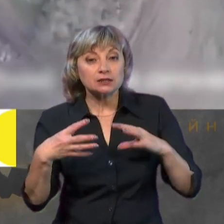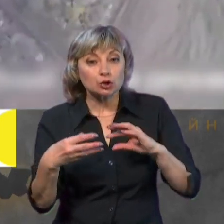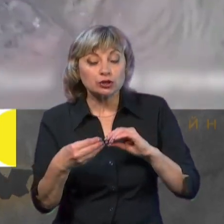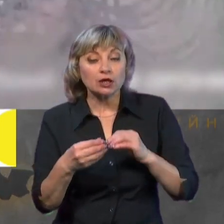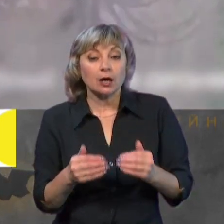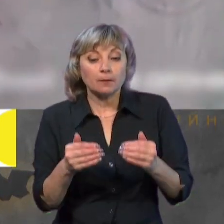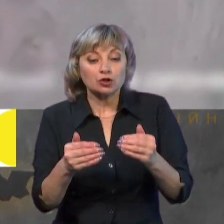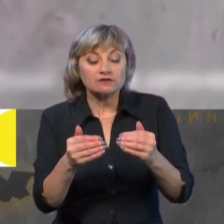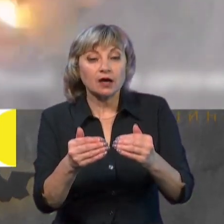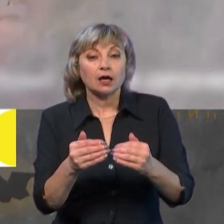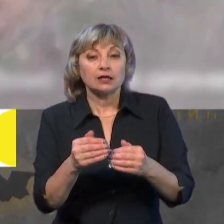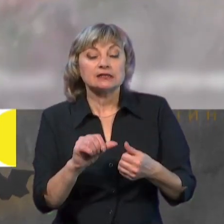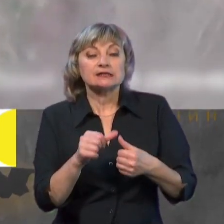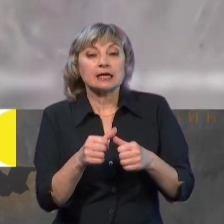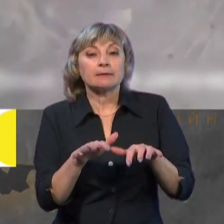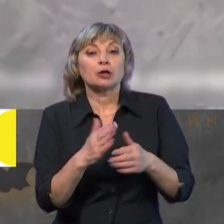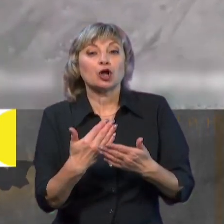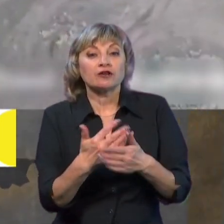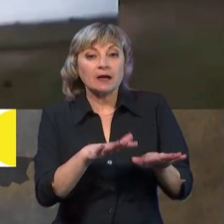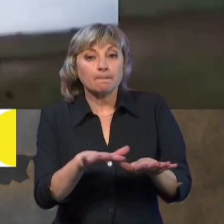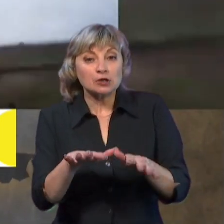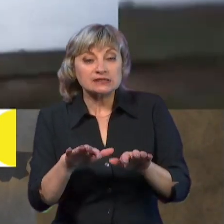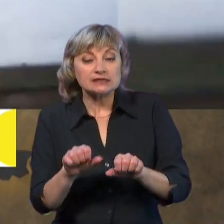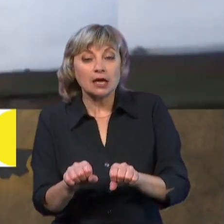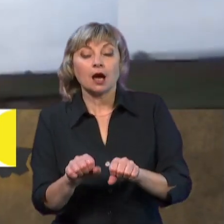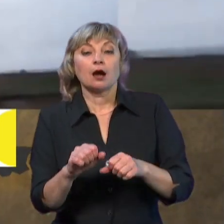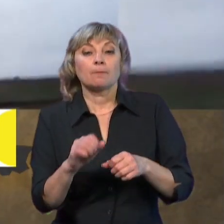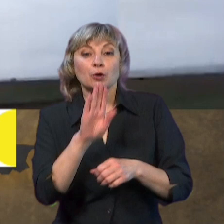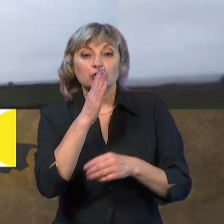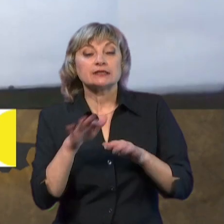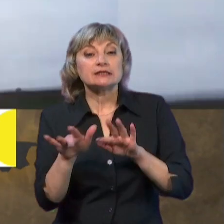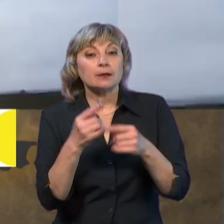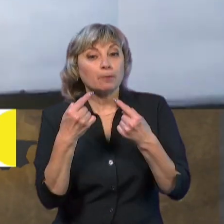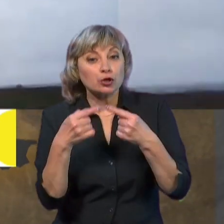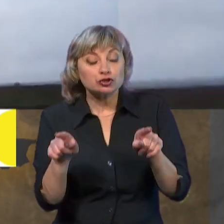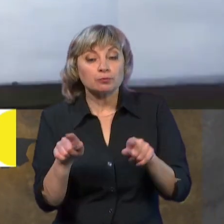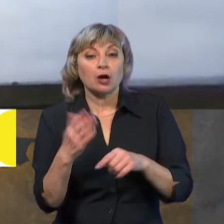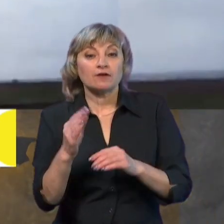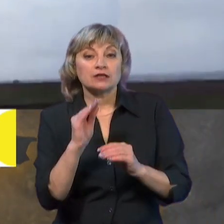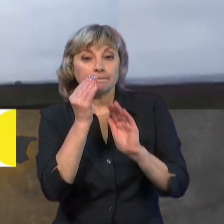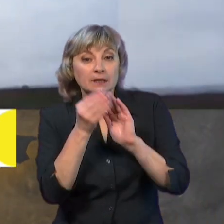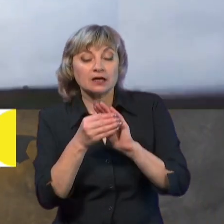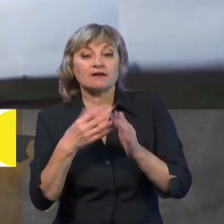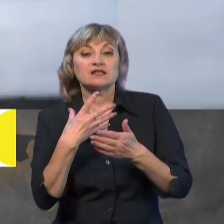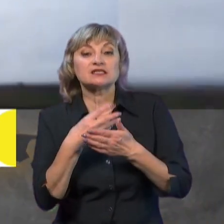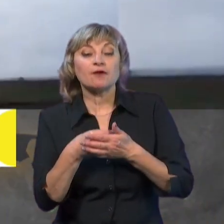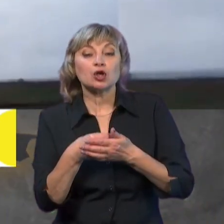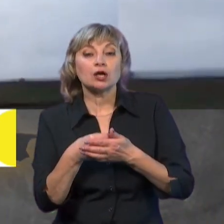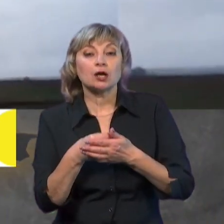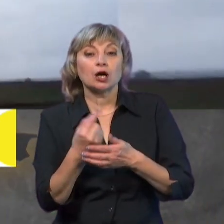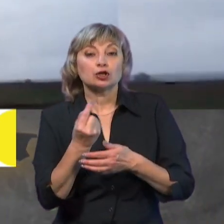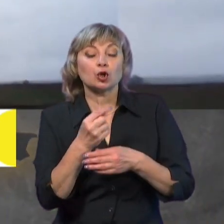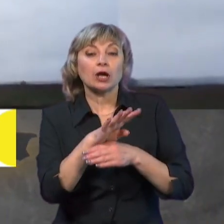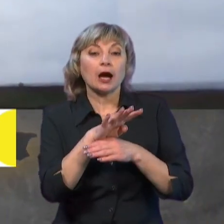просуватися вперед і закріплятися на нових позиціях. Противник діє дещо по-іншому. Вони прикривають своїх трохи